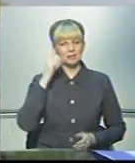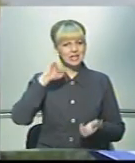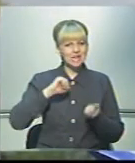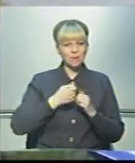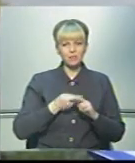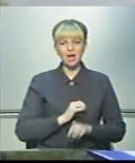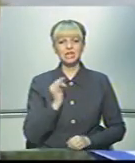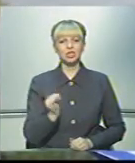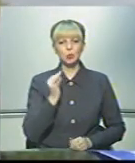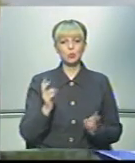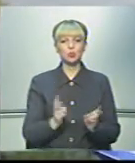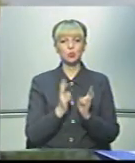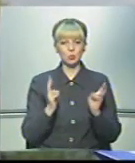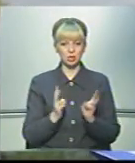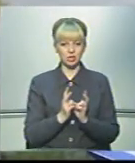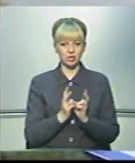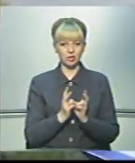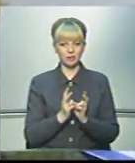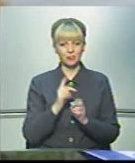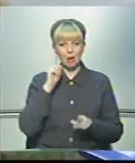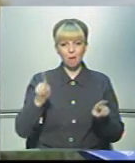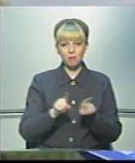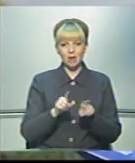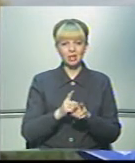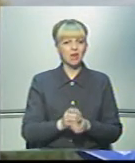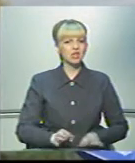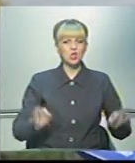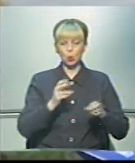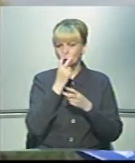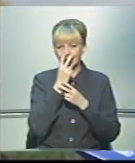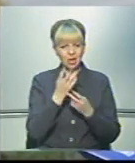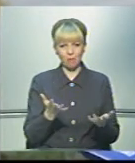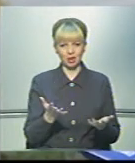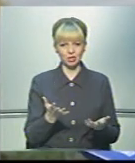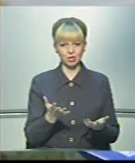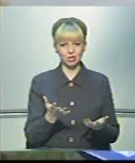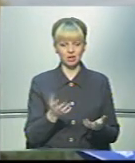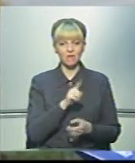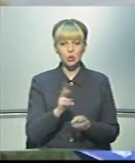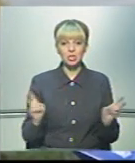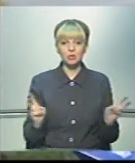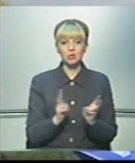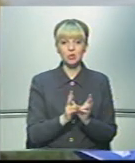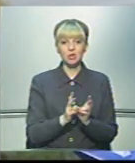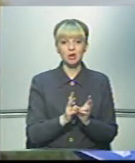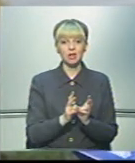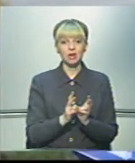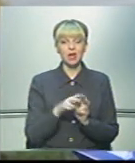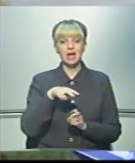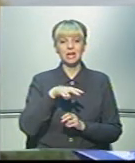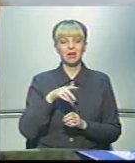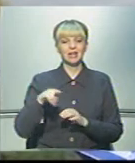оця історична зустріч братів, які ніколи не бачилися. Вони зустрілися в Веніпезі, на